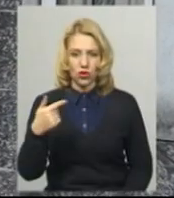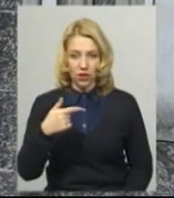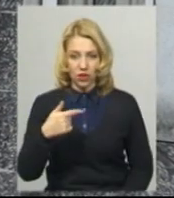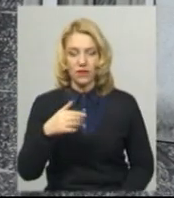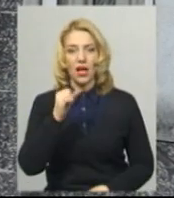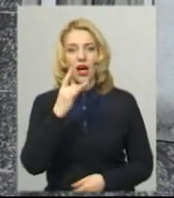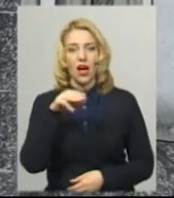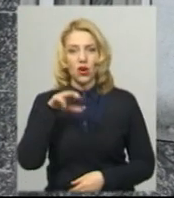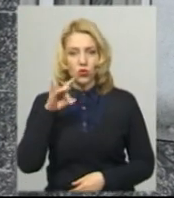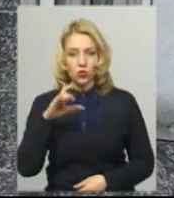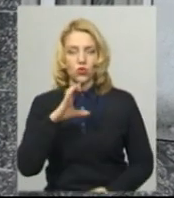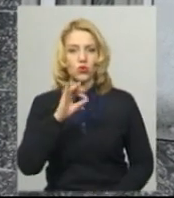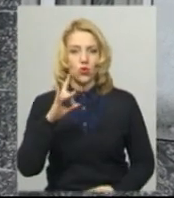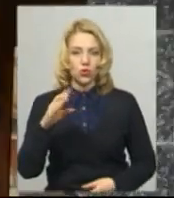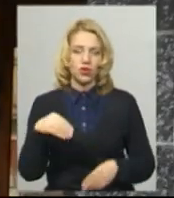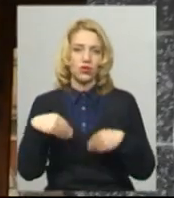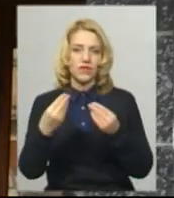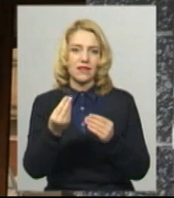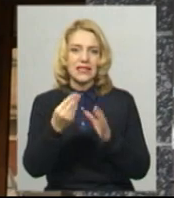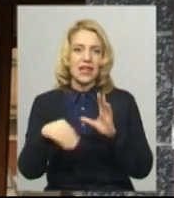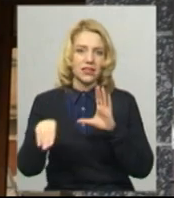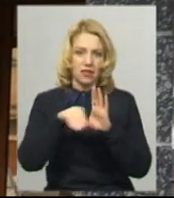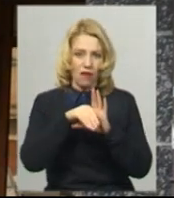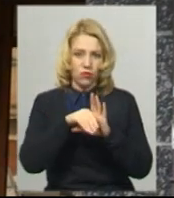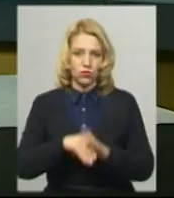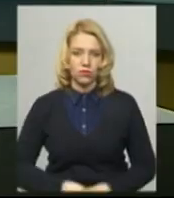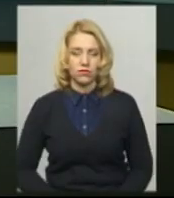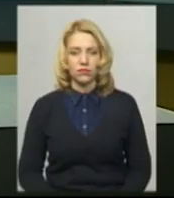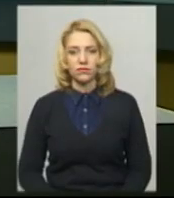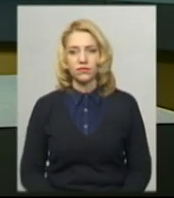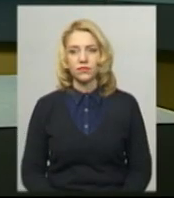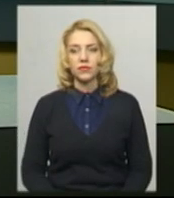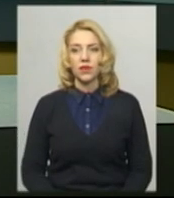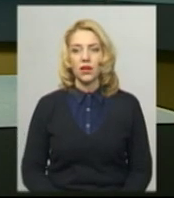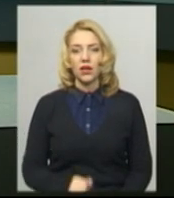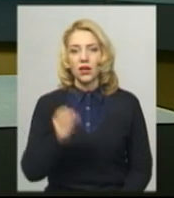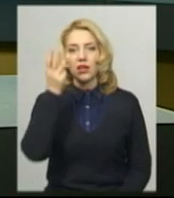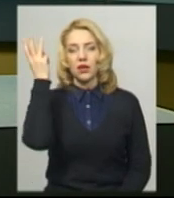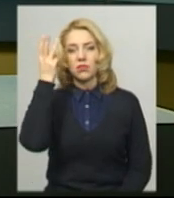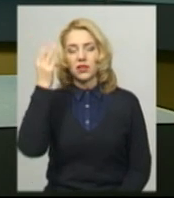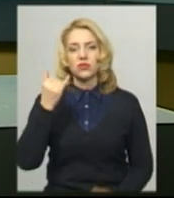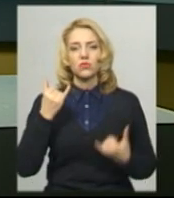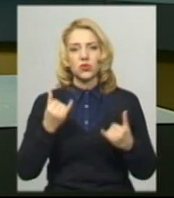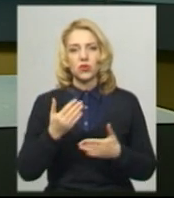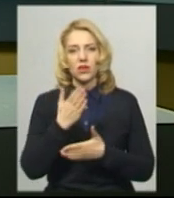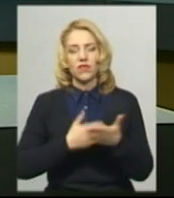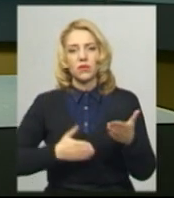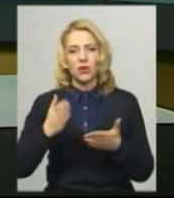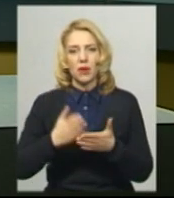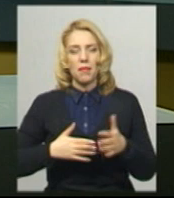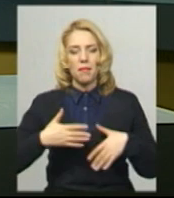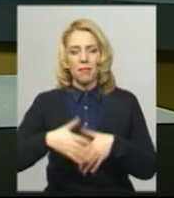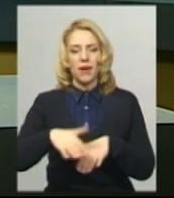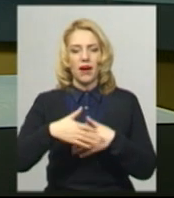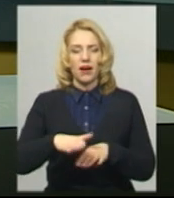заставу. Катерина Шевчук, Віктор Кривий, новини на Суспільному, Хмельницький. У Хмельницькому сьогодні відмінили парад вертепів та